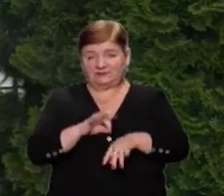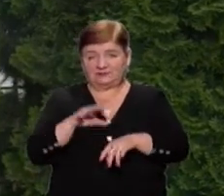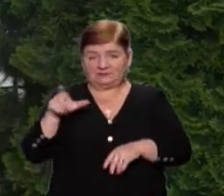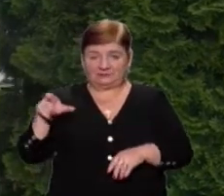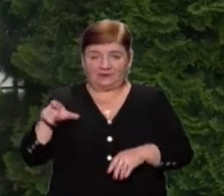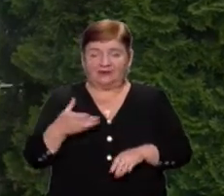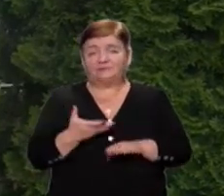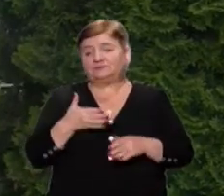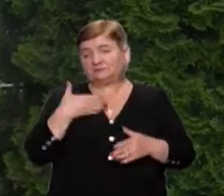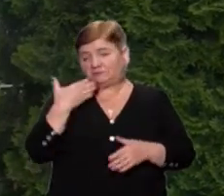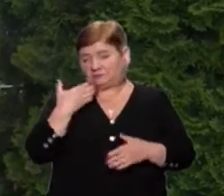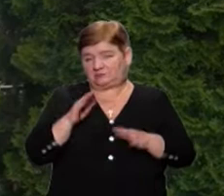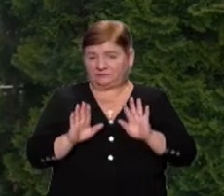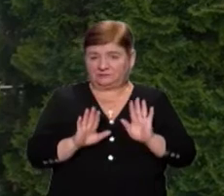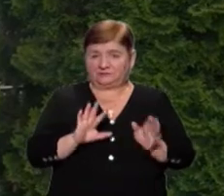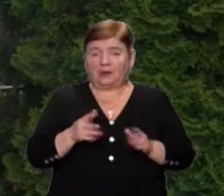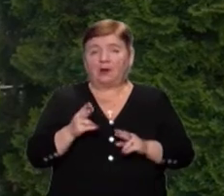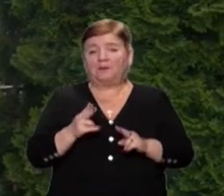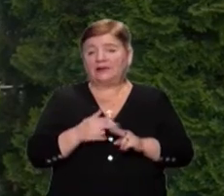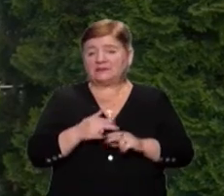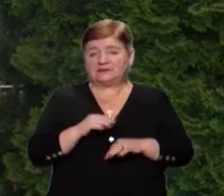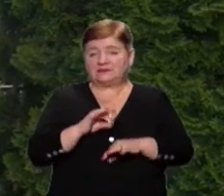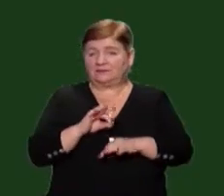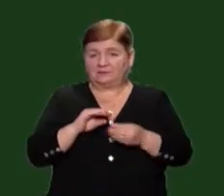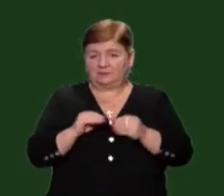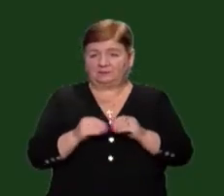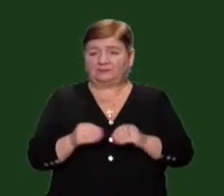важкості або безсимптомний перебіг.